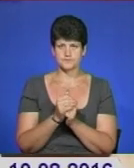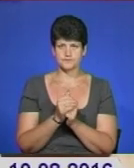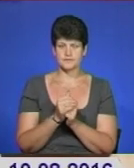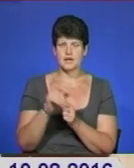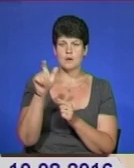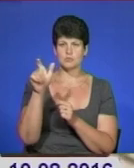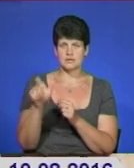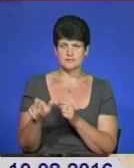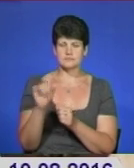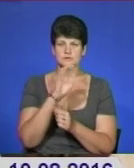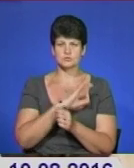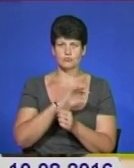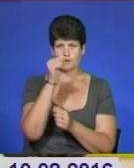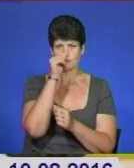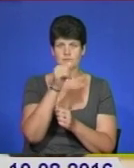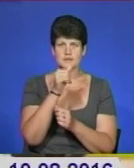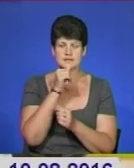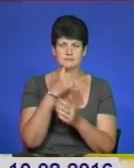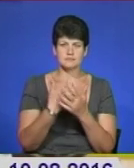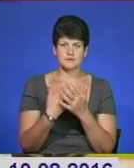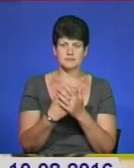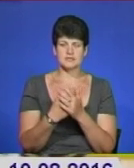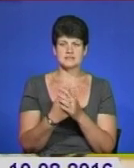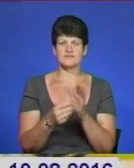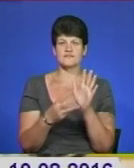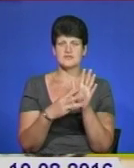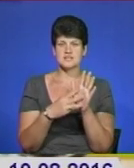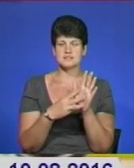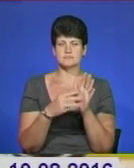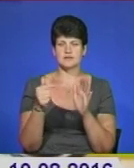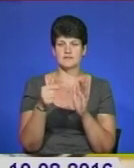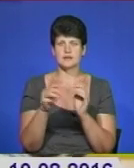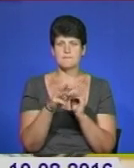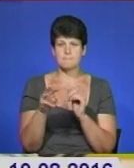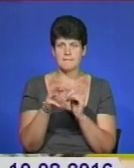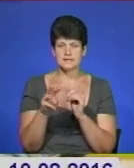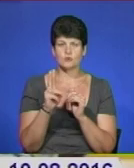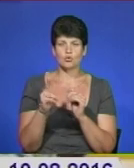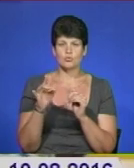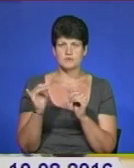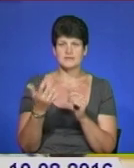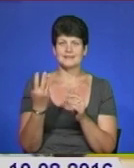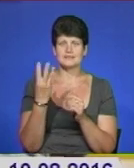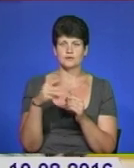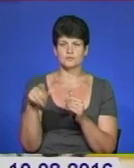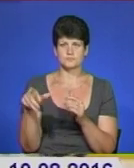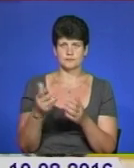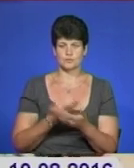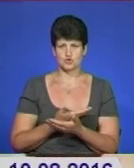споживає в місяць десь близько 8 метрів кубічних. Це беремо середньо статистичну сім'ю, де три особи проживають.